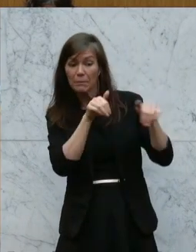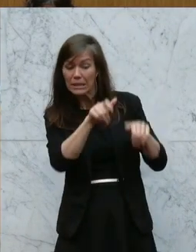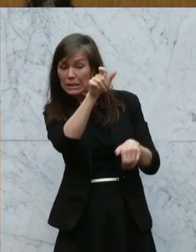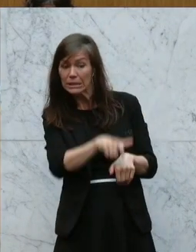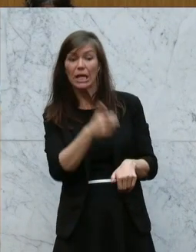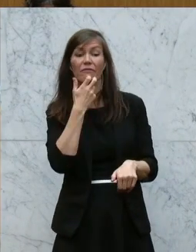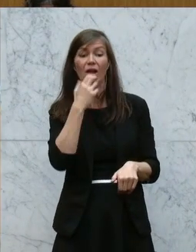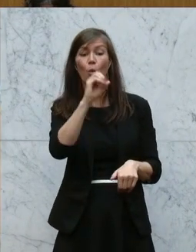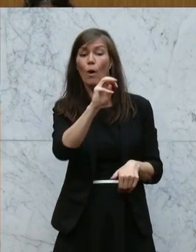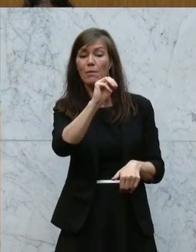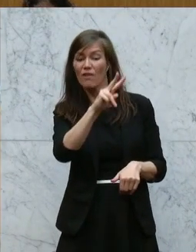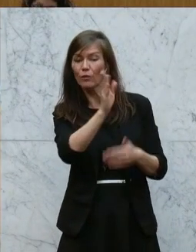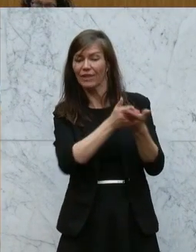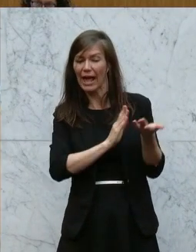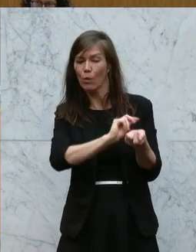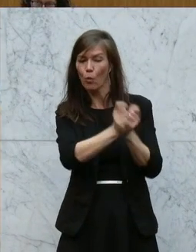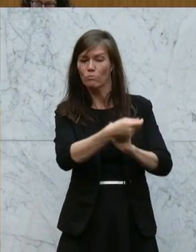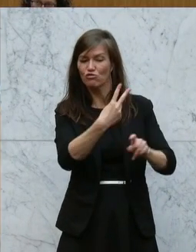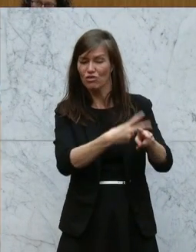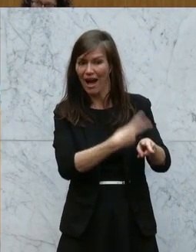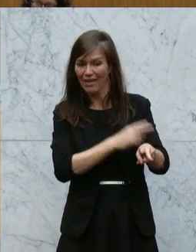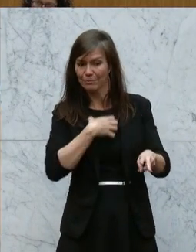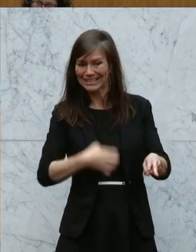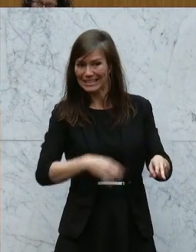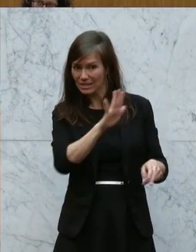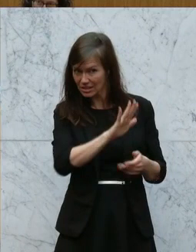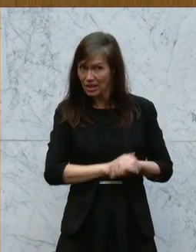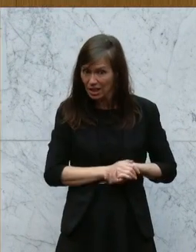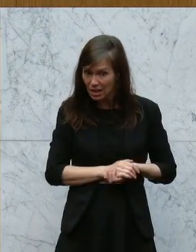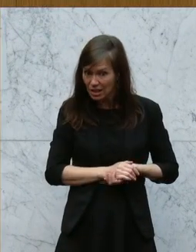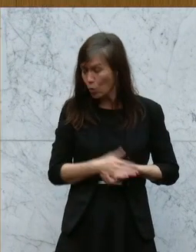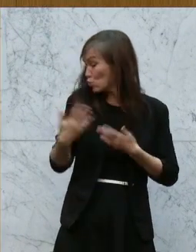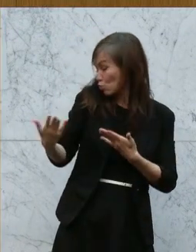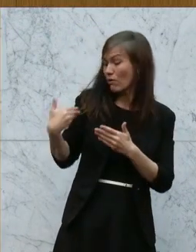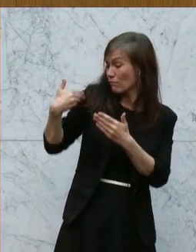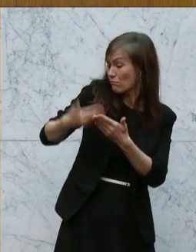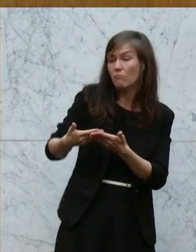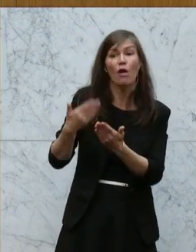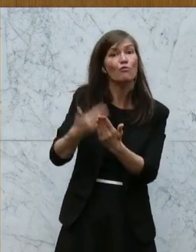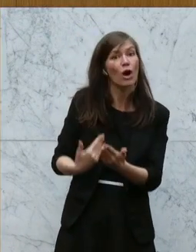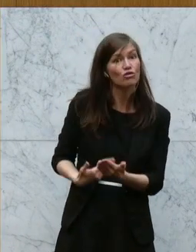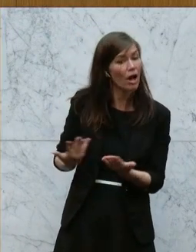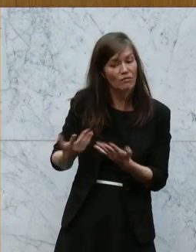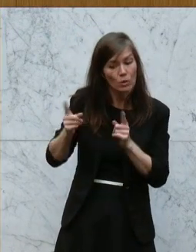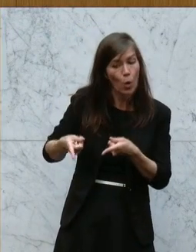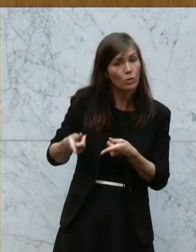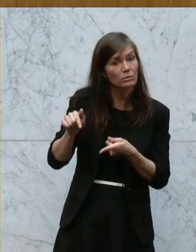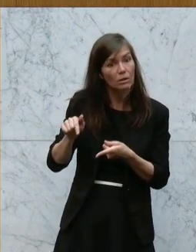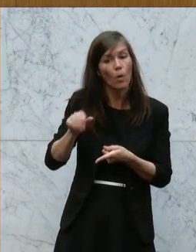der OMV verstaatlichen. Was ist mit den Vorschlägen, die schon länger am Tisch liegen, zum Beispiel auch von ihrer eigenen Ölpark mit einer Gaskoordinierungsstelle,